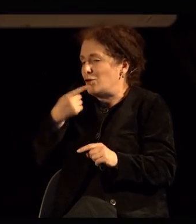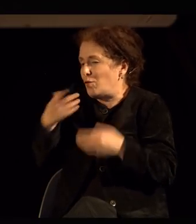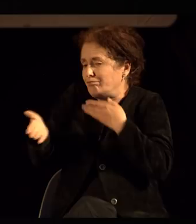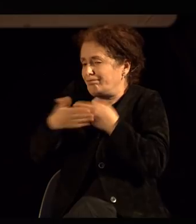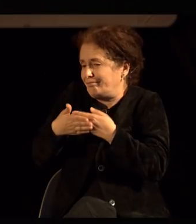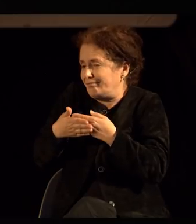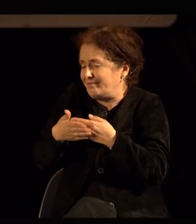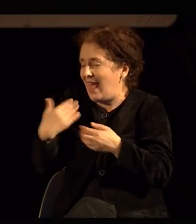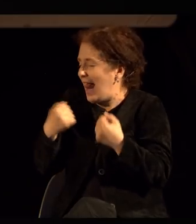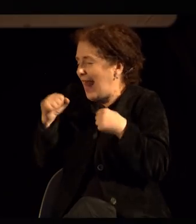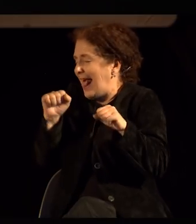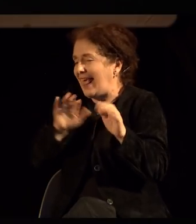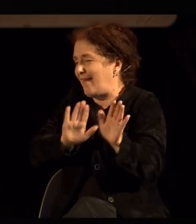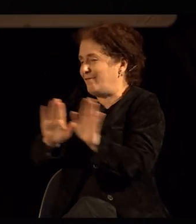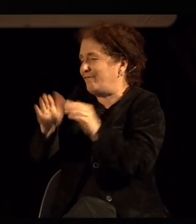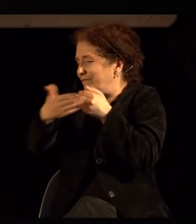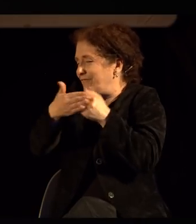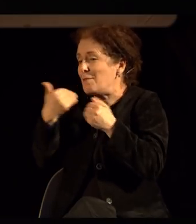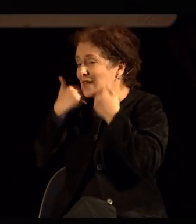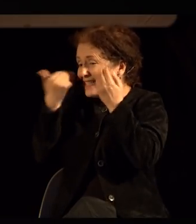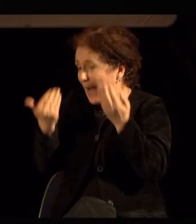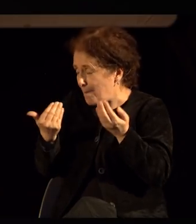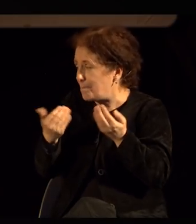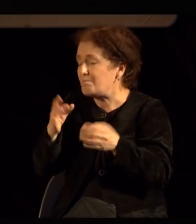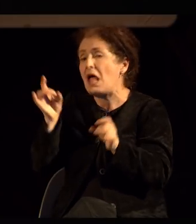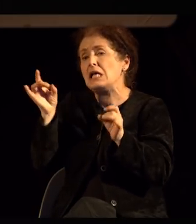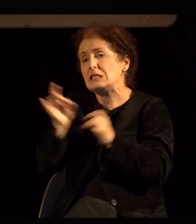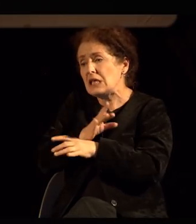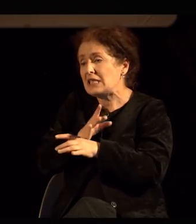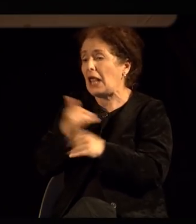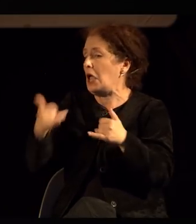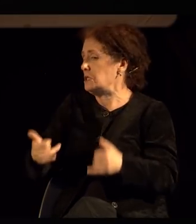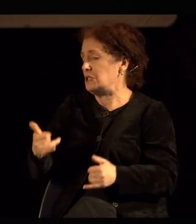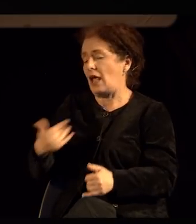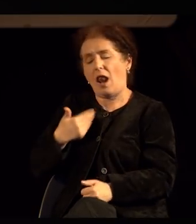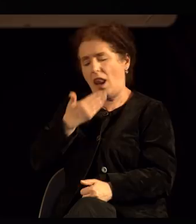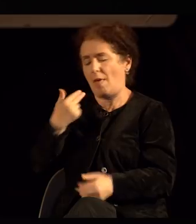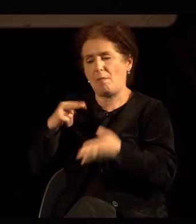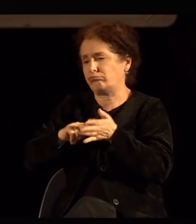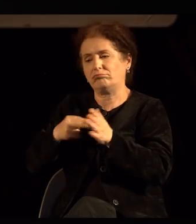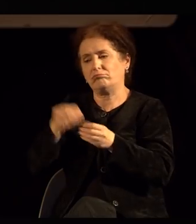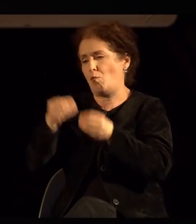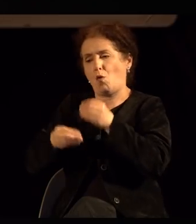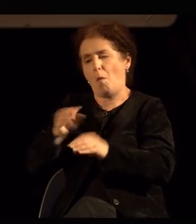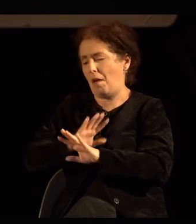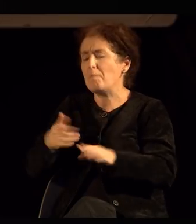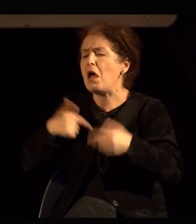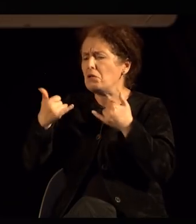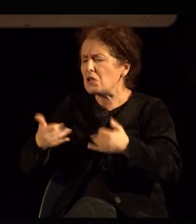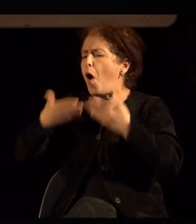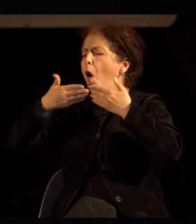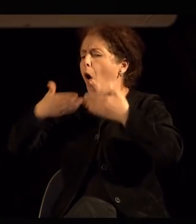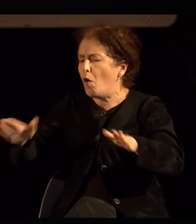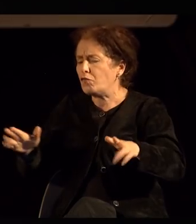реагираат на тоа. За средјќе, сега немам, нели, таков проблем. Отворено и